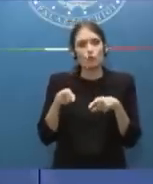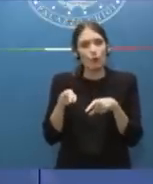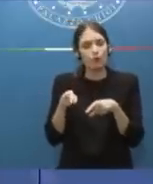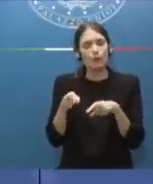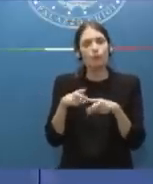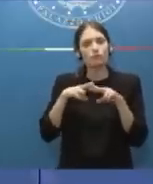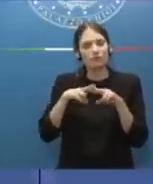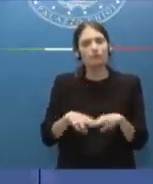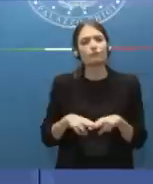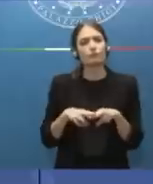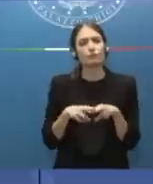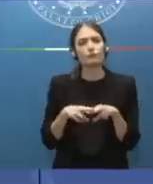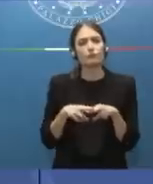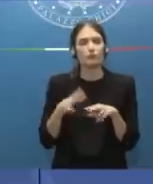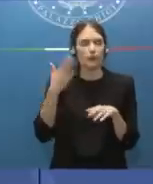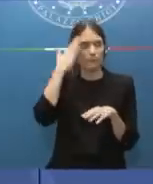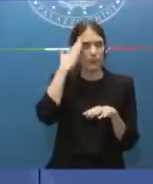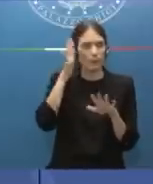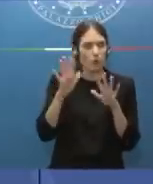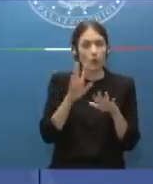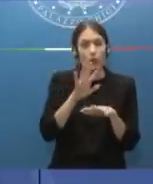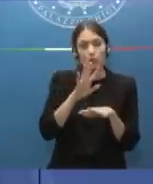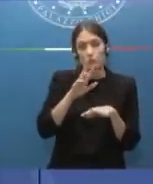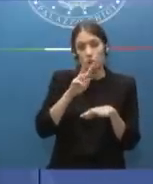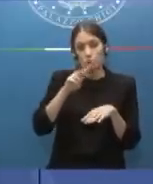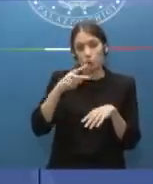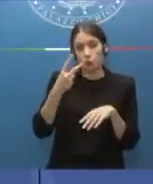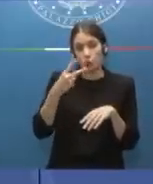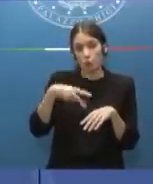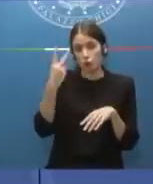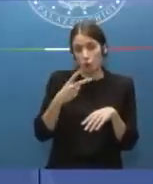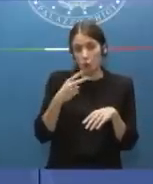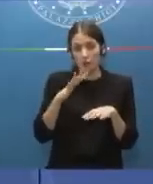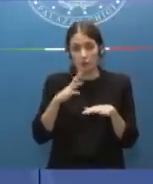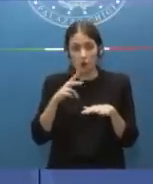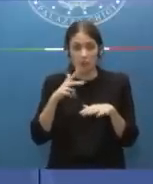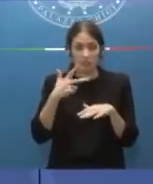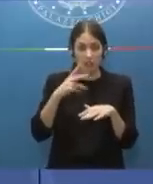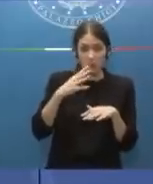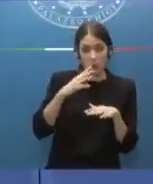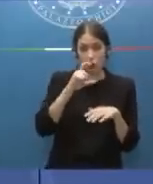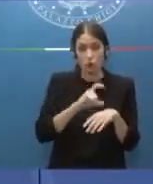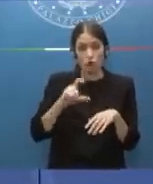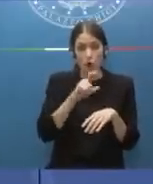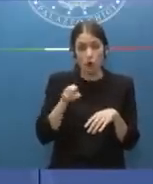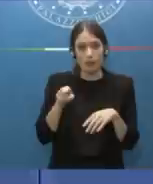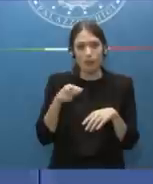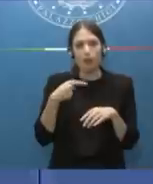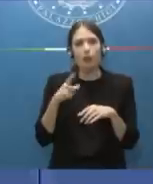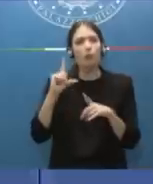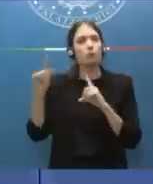vado a memoria, 48 ore, forse qualcosa di più, 72 ore, andarono via da sole.